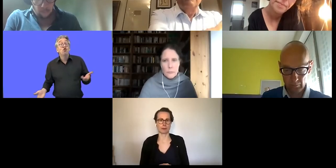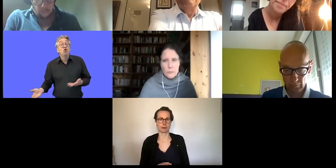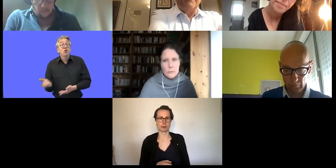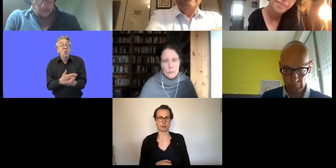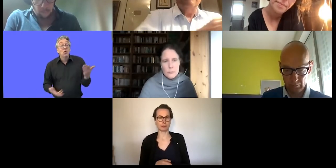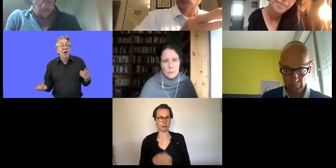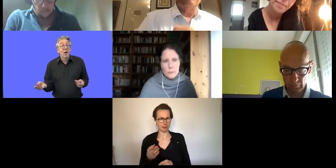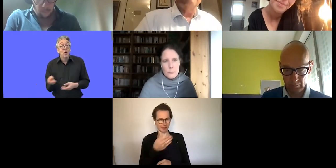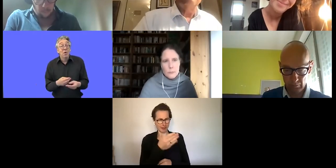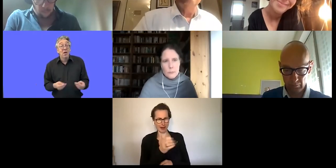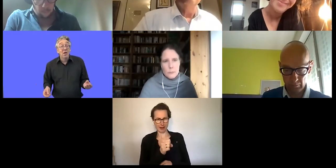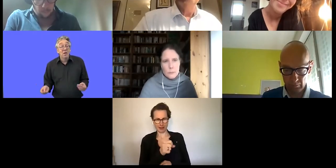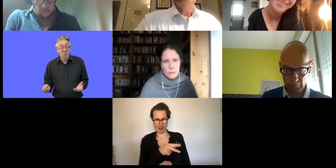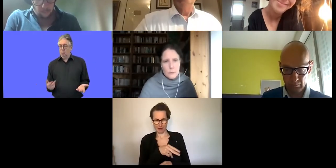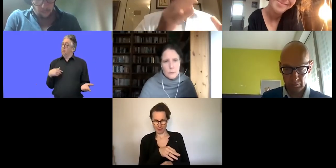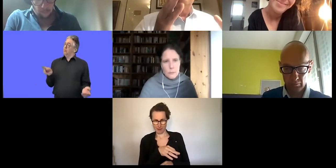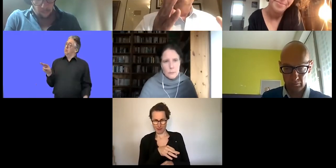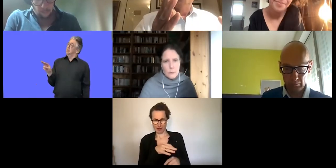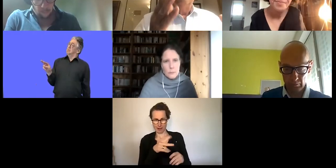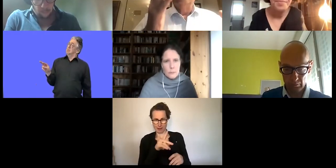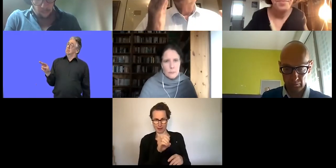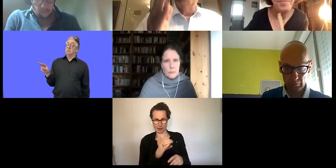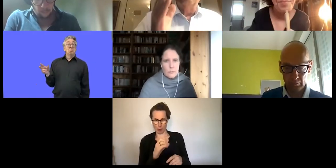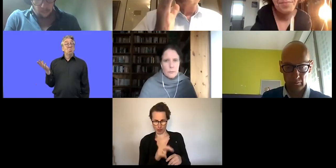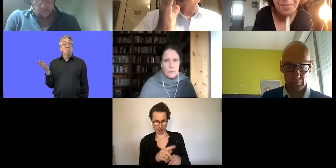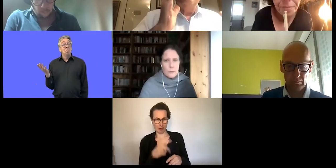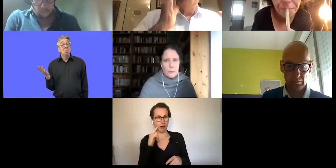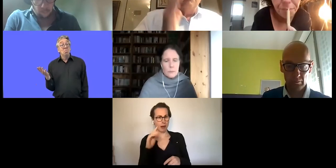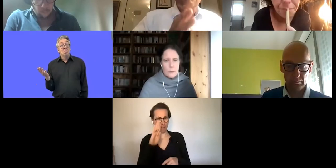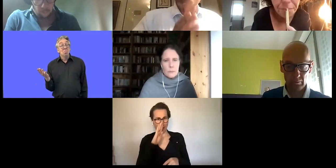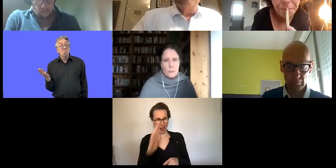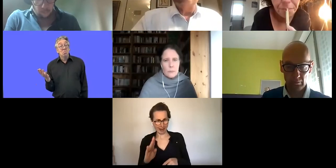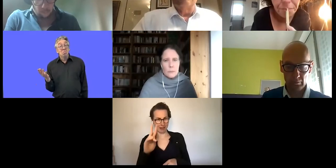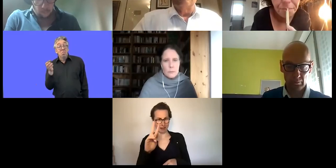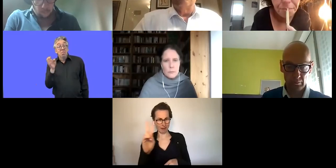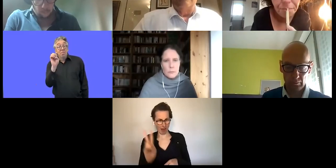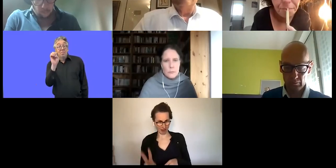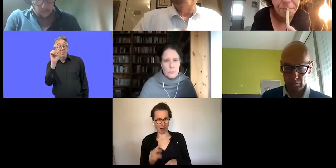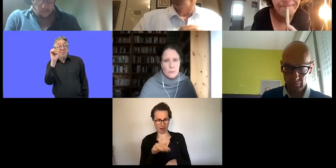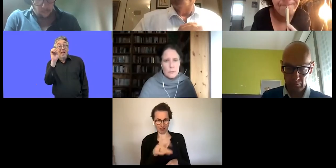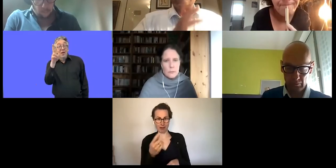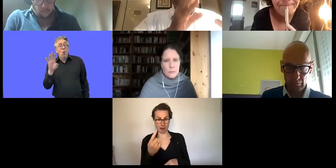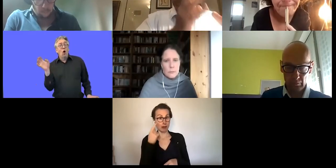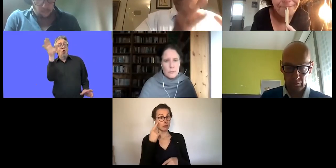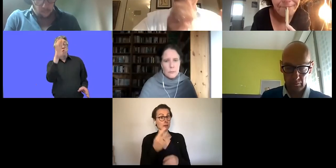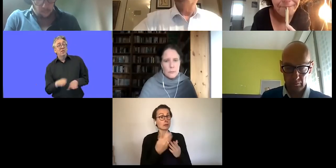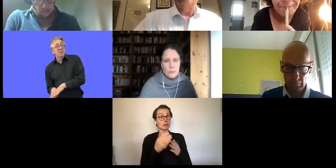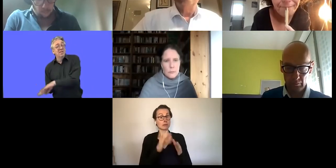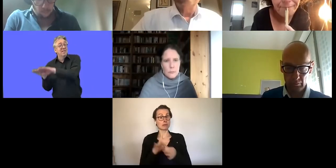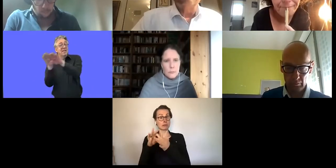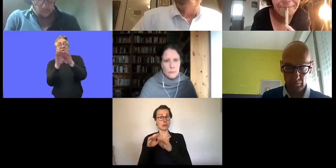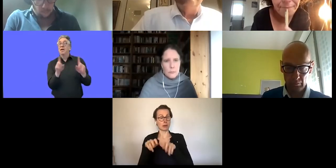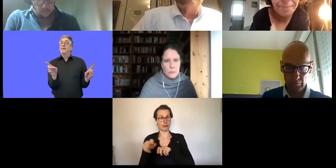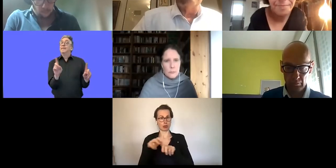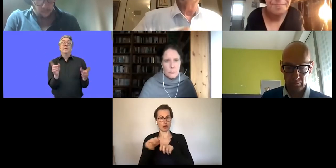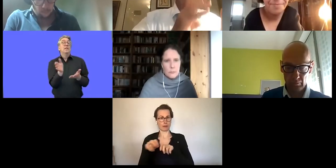Belgien, aus Flandern hier, wo das im Wirtschaftsministerium angesiedelt ist, mit einer Abteilung